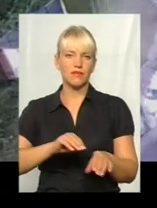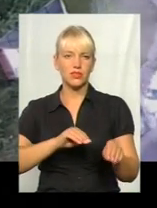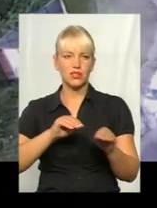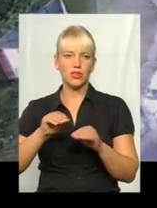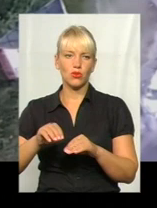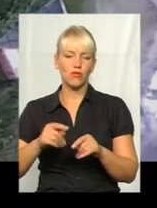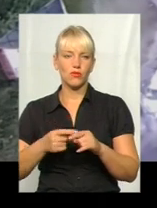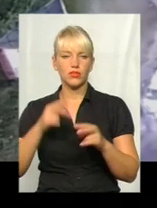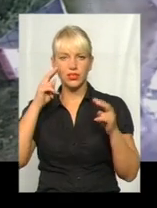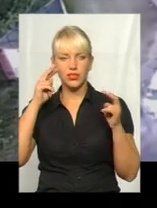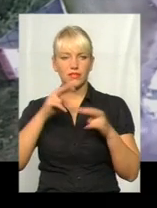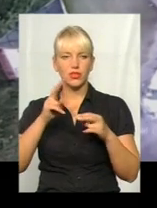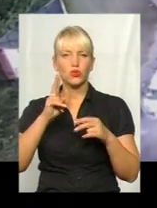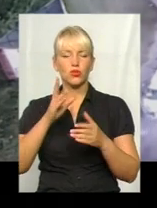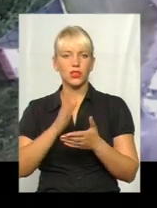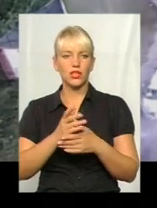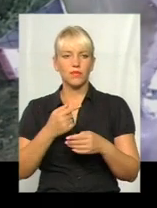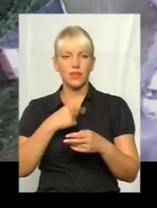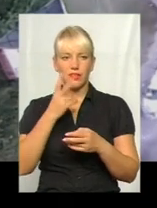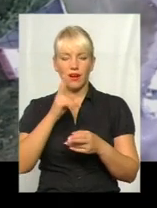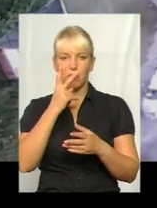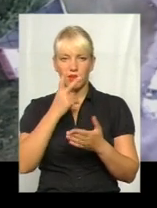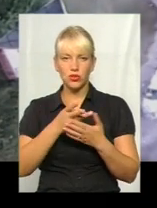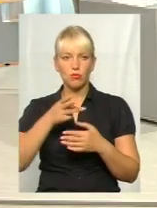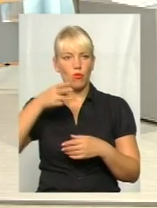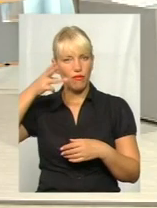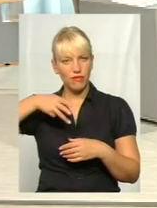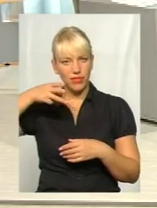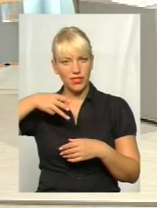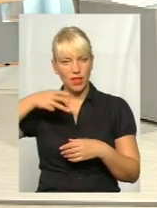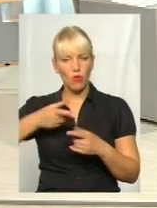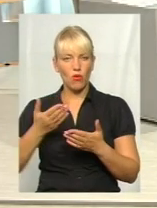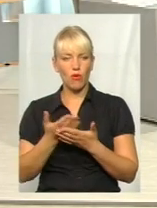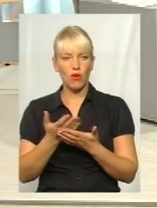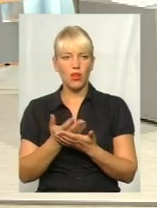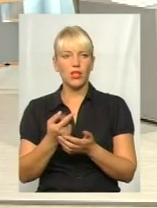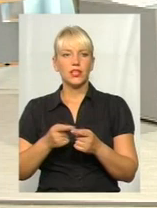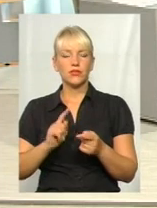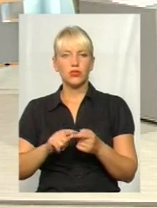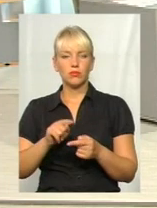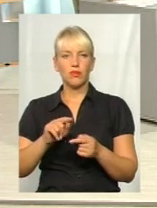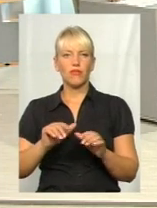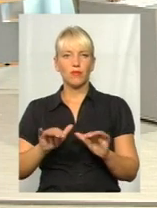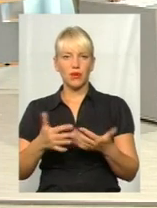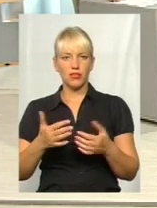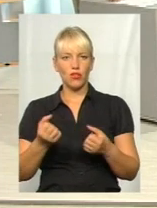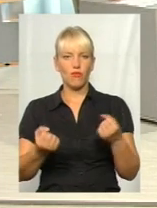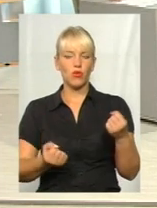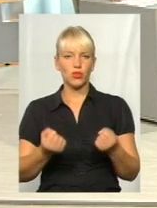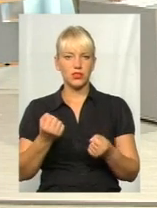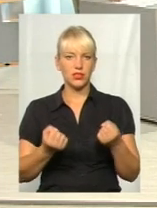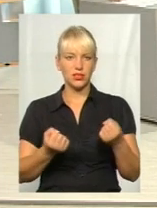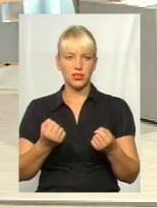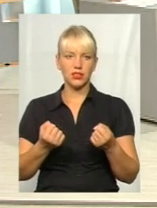відповідно, свідки даної події. Як видно з даного відео, яке було показано, то в даному випадку водій автомобіля